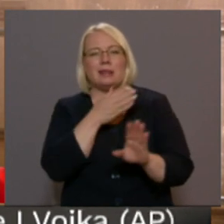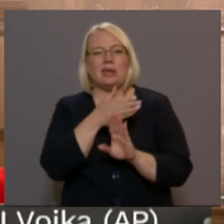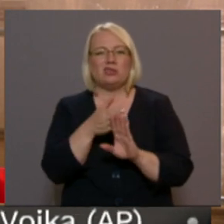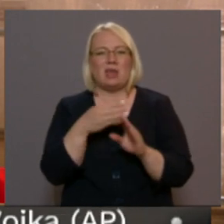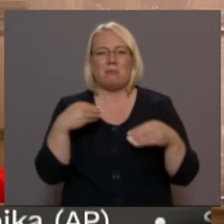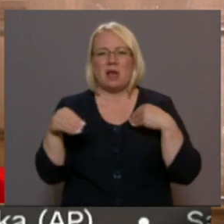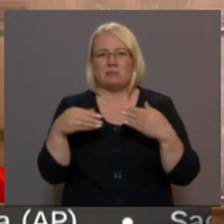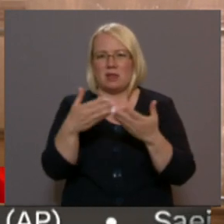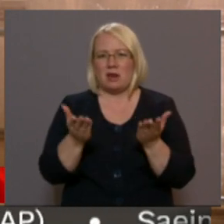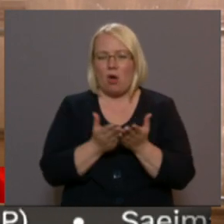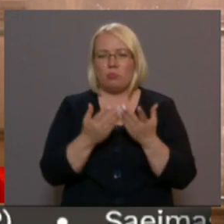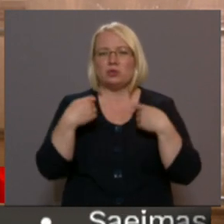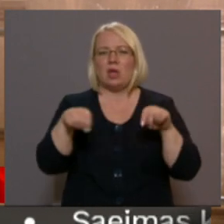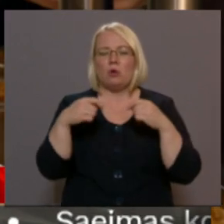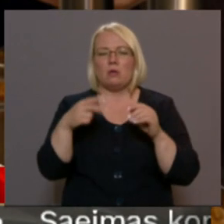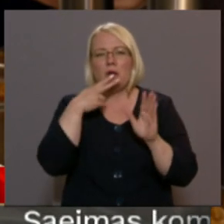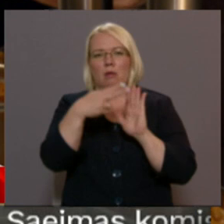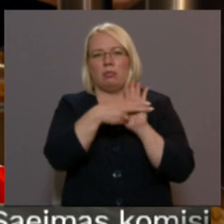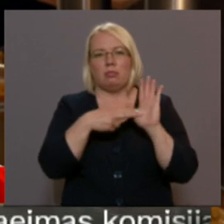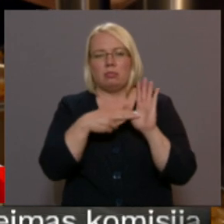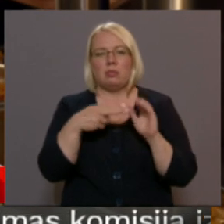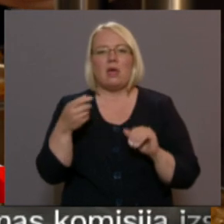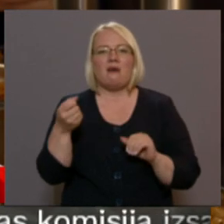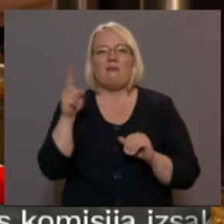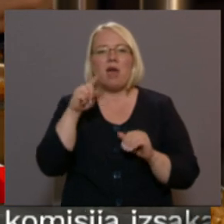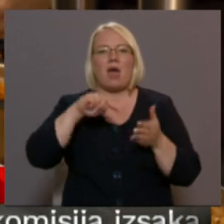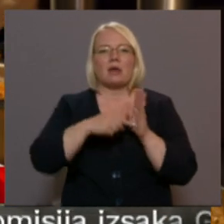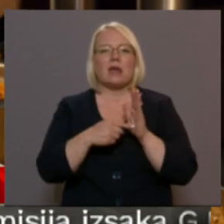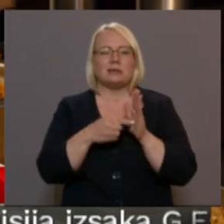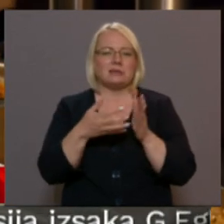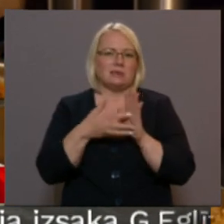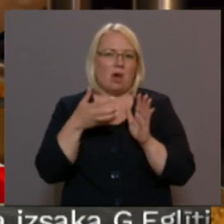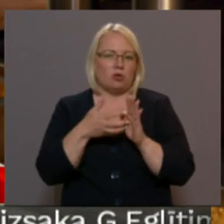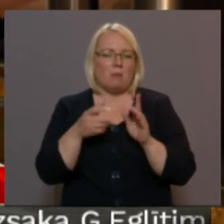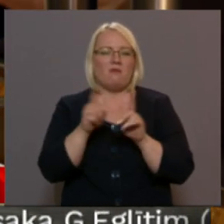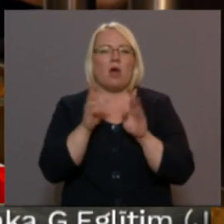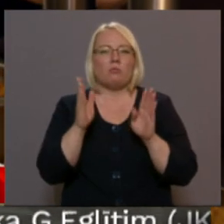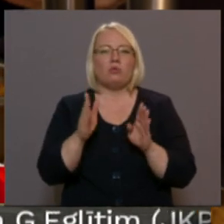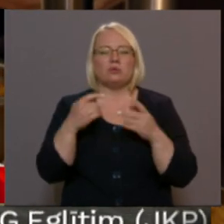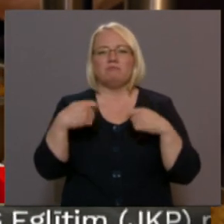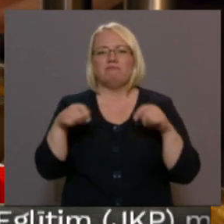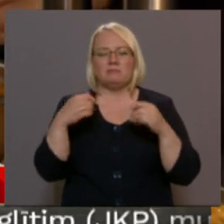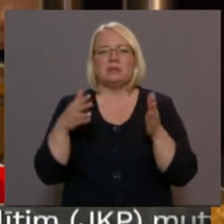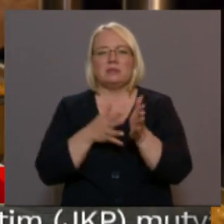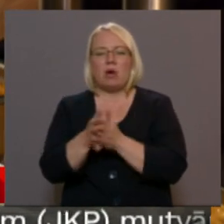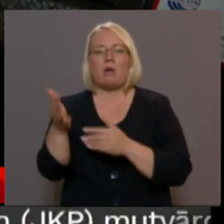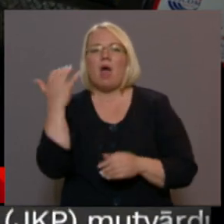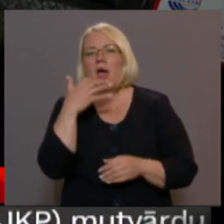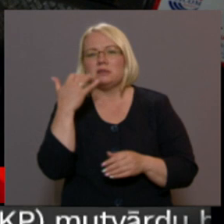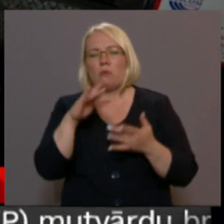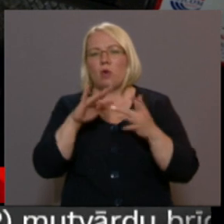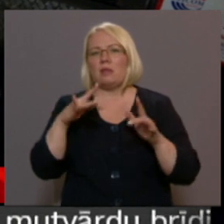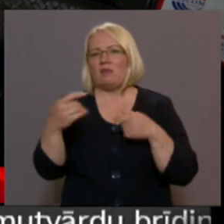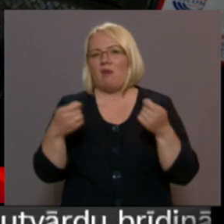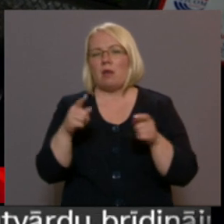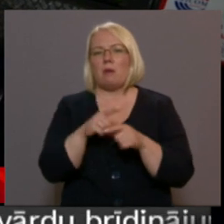trauki varētu tik tirgoti vienkārši ar marķējumu vairāk kārt lietojamie. Vai arī nonākt apgrozībā caur ārvalstu internetu veikaliem, kā piemēram